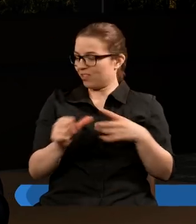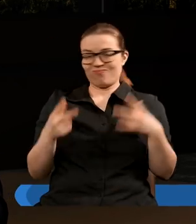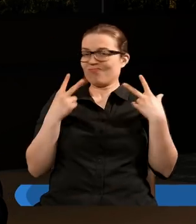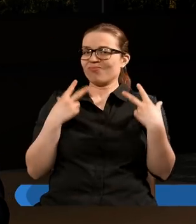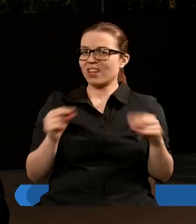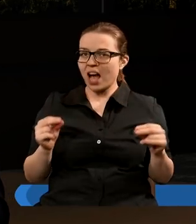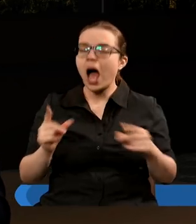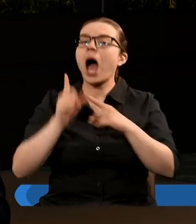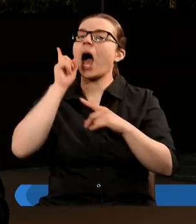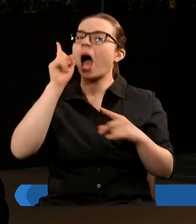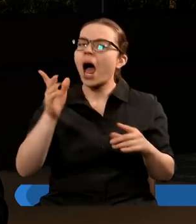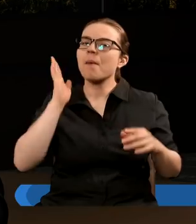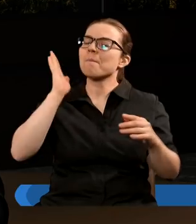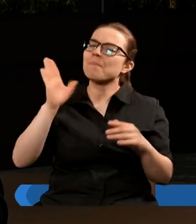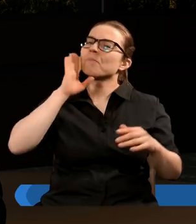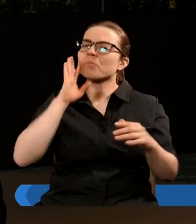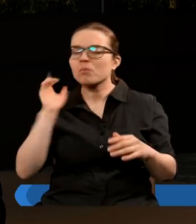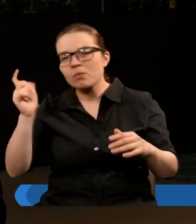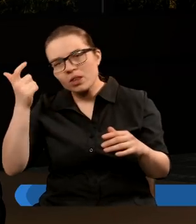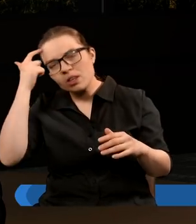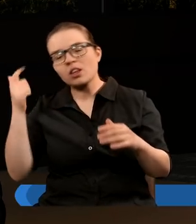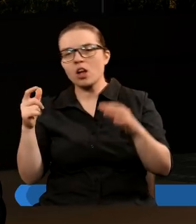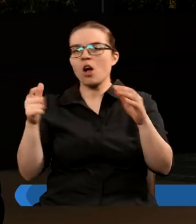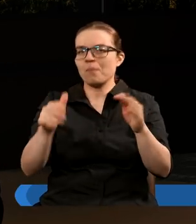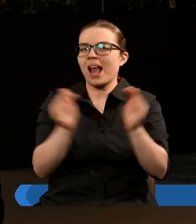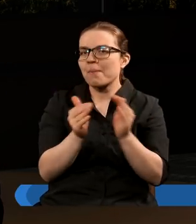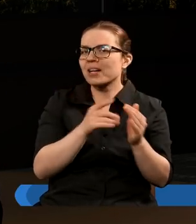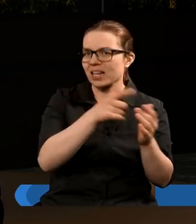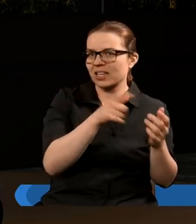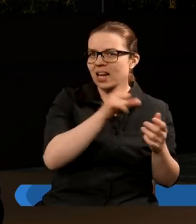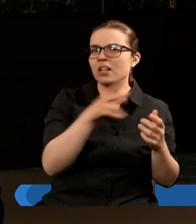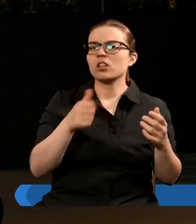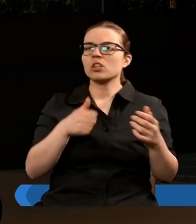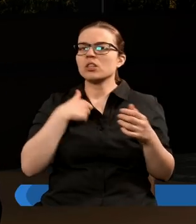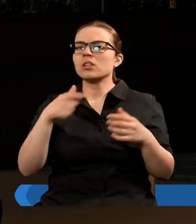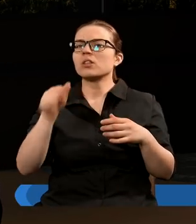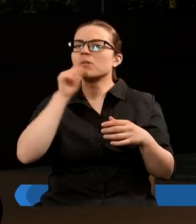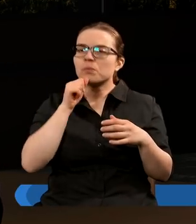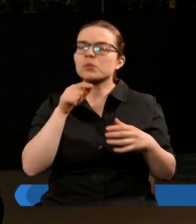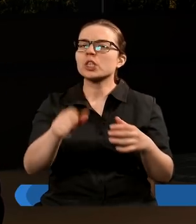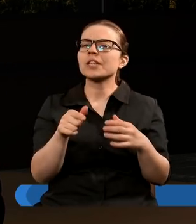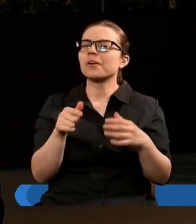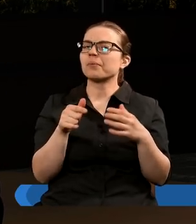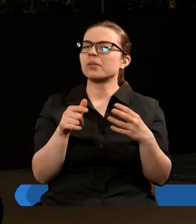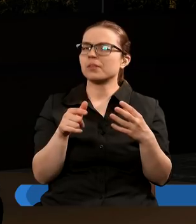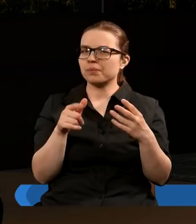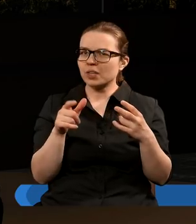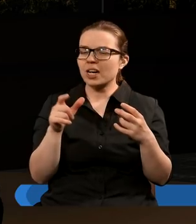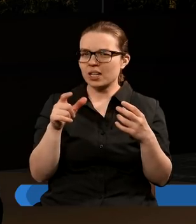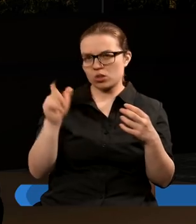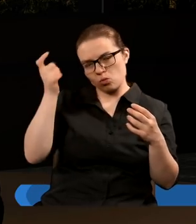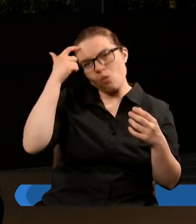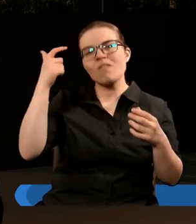będąc takim liderem ekumenii, to papież automatycznie się staje właściwie tym liderem